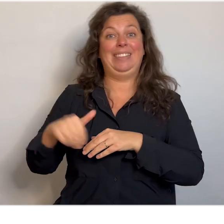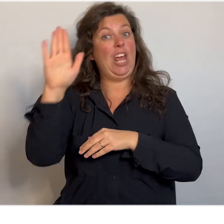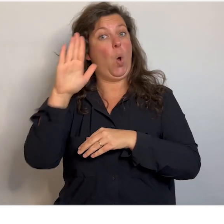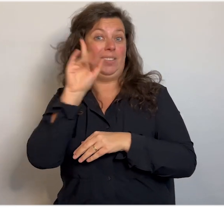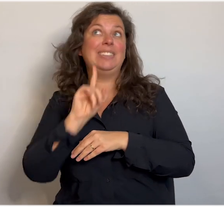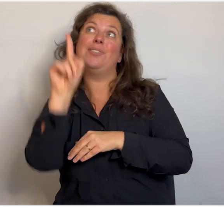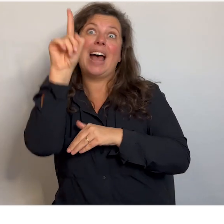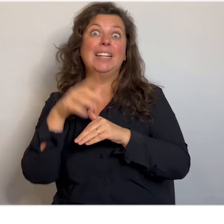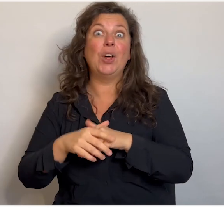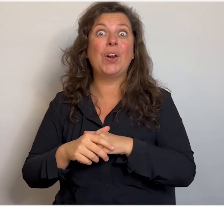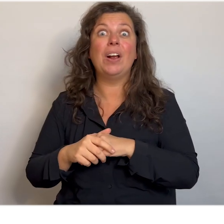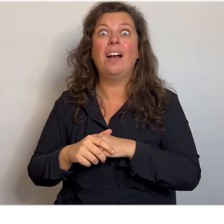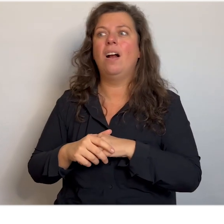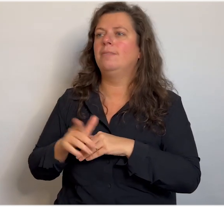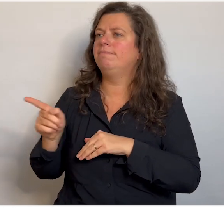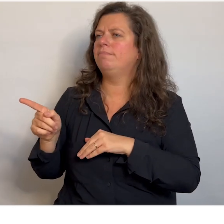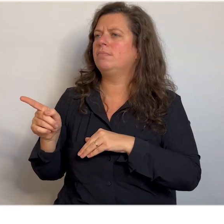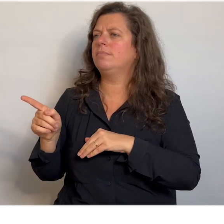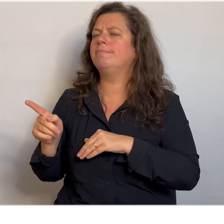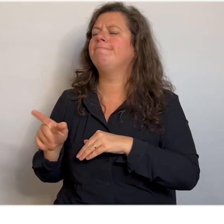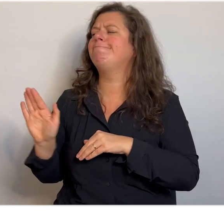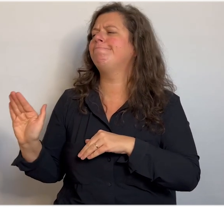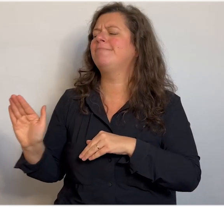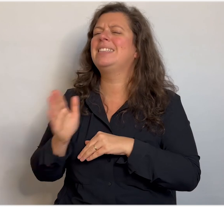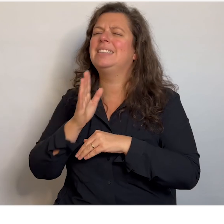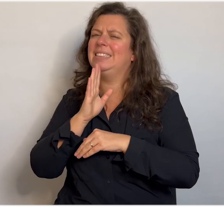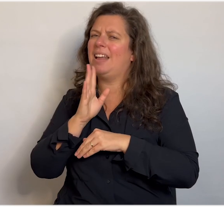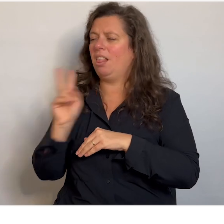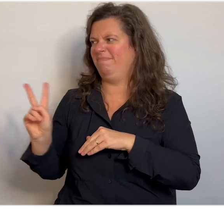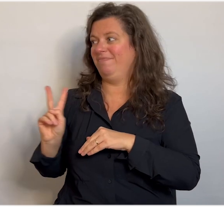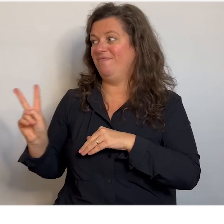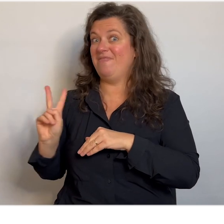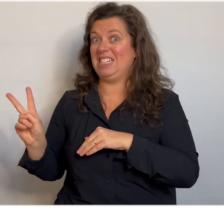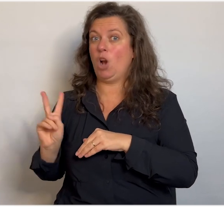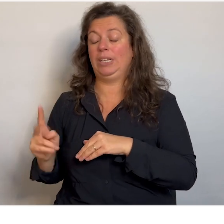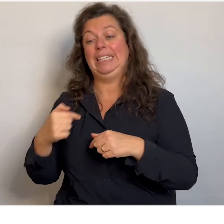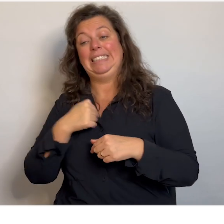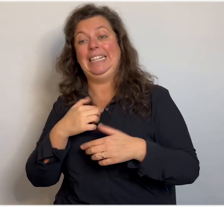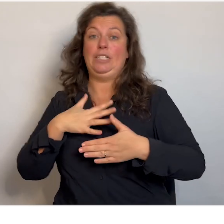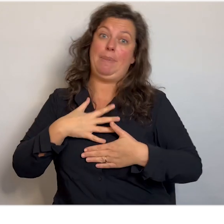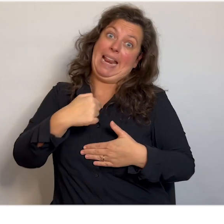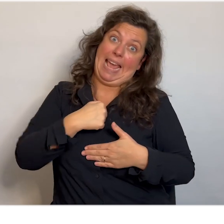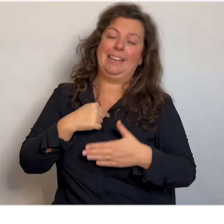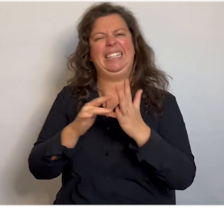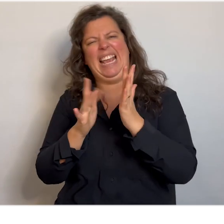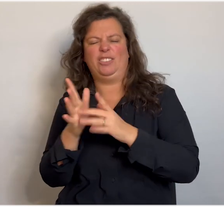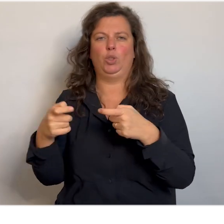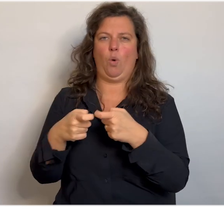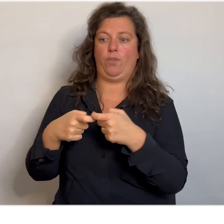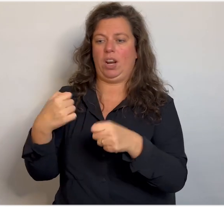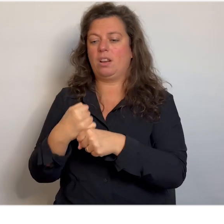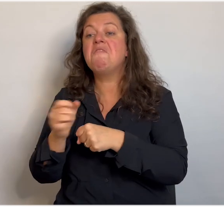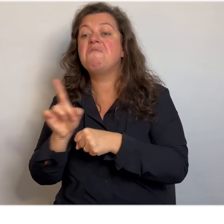vader. Ja. Stel hè, wij zouden echt een Dit ben ik Jezus koffers maken. Wat zou er eigenlijk allemaal ingaan?